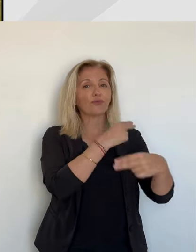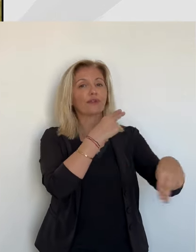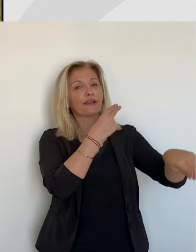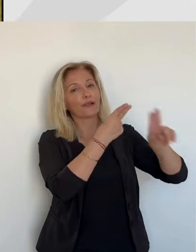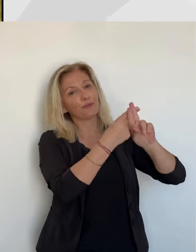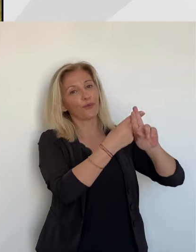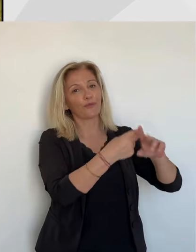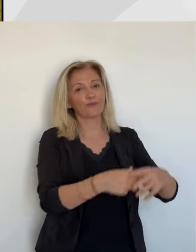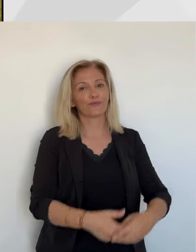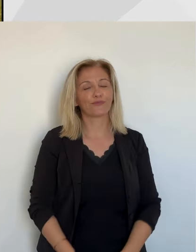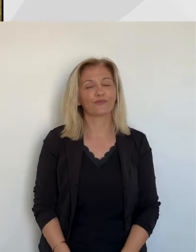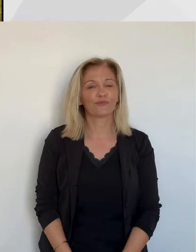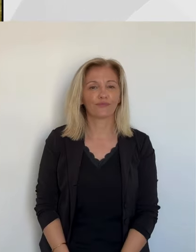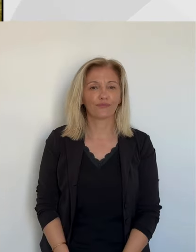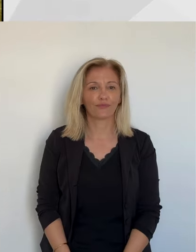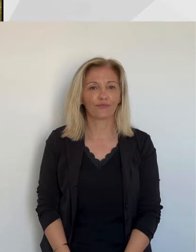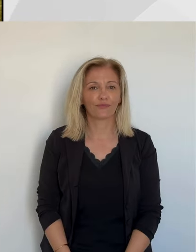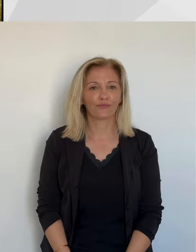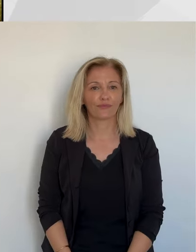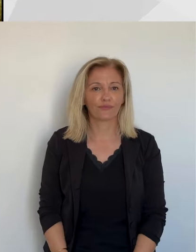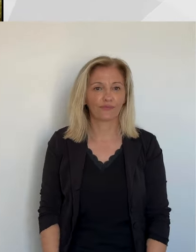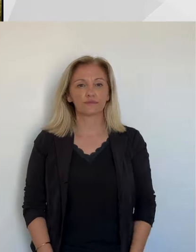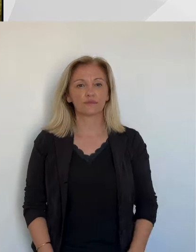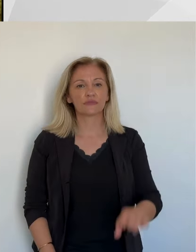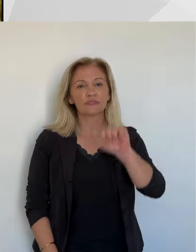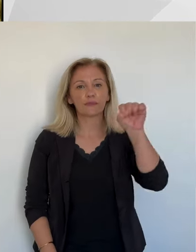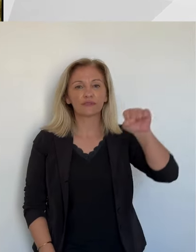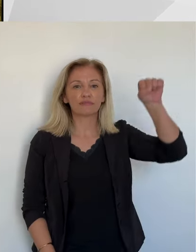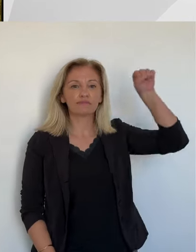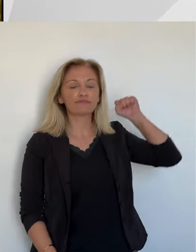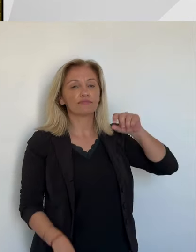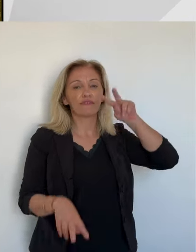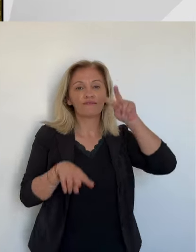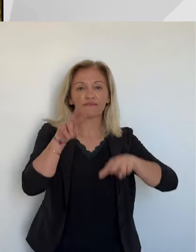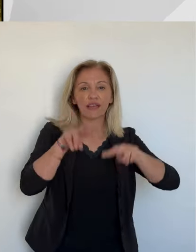De son côté, la direction de l'entreprise n'a pas souhaité donner suite à nos sollicitations. Merci. Merci.